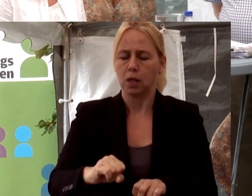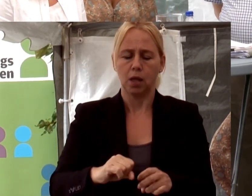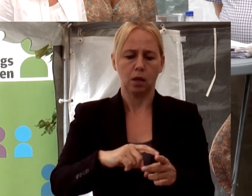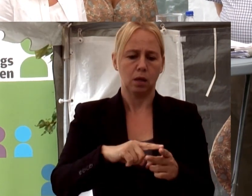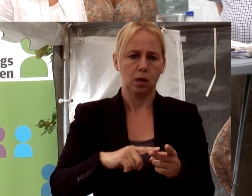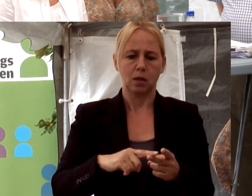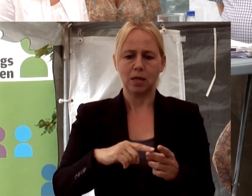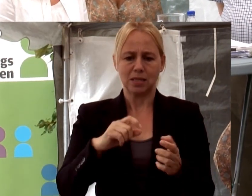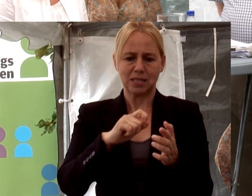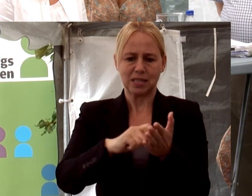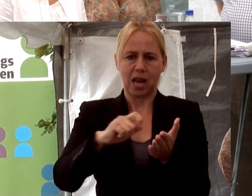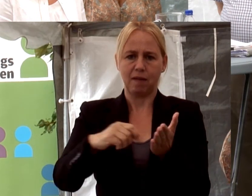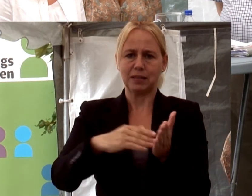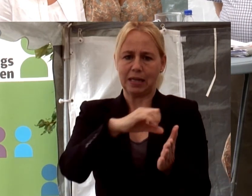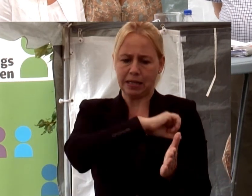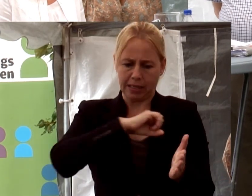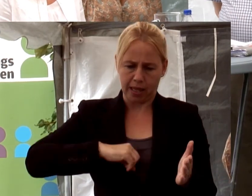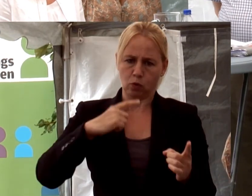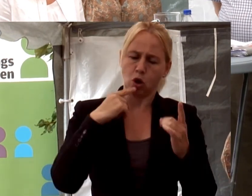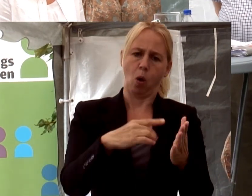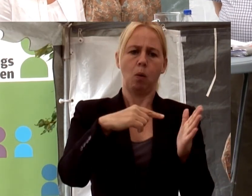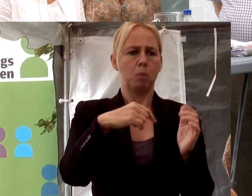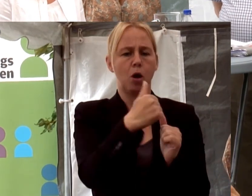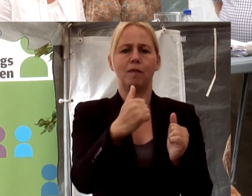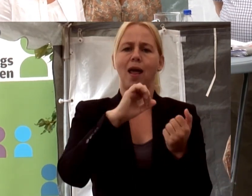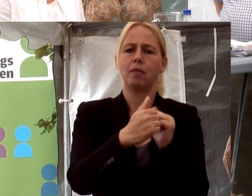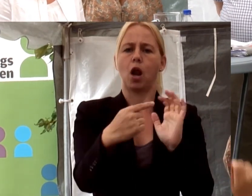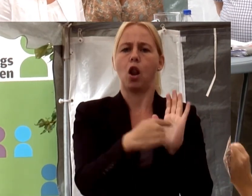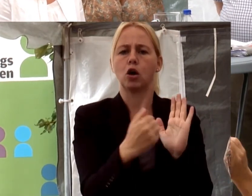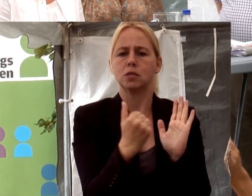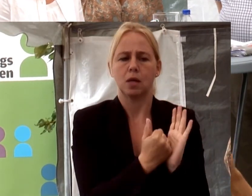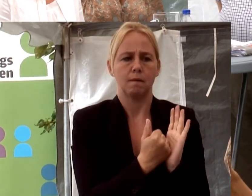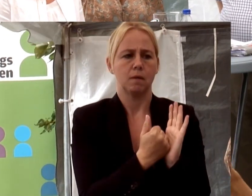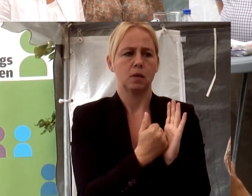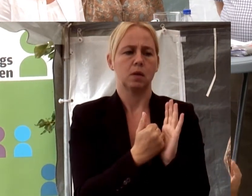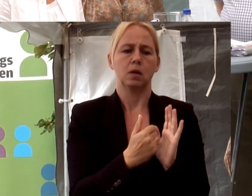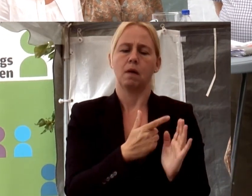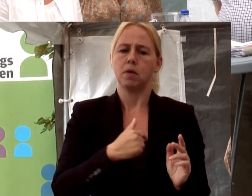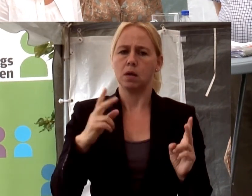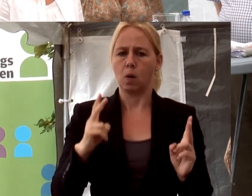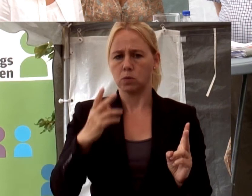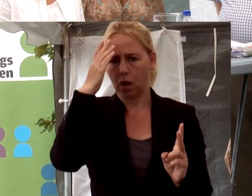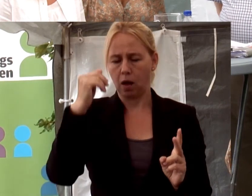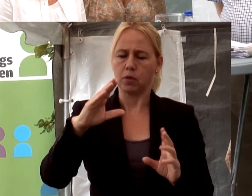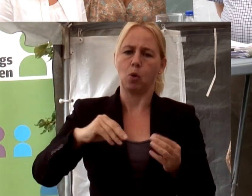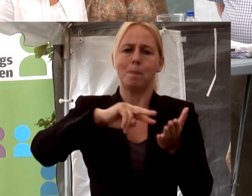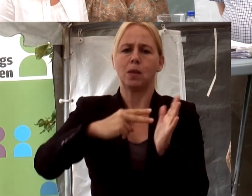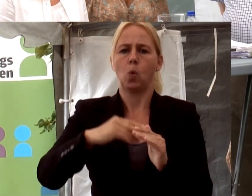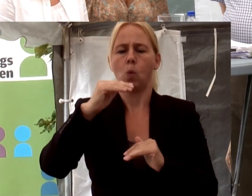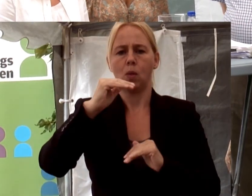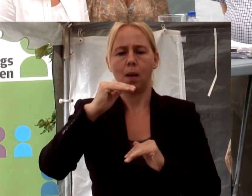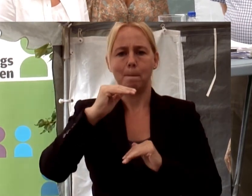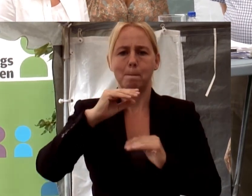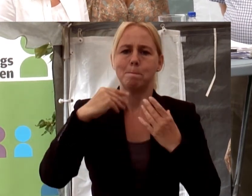skriva skrivelser till regering när vi ser behov av lagstiftningsändringar. Vi kan också ta fram metodmaterial.